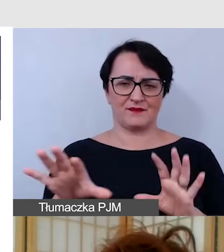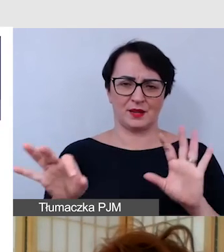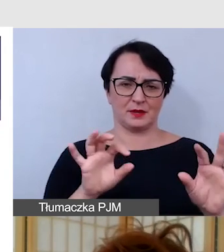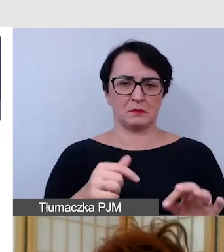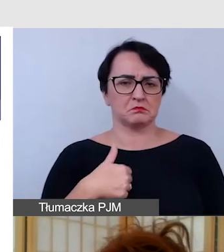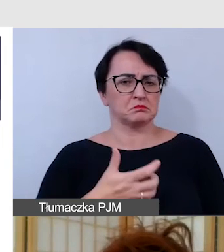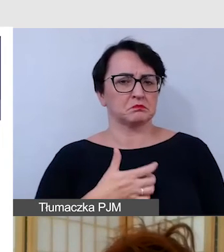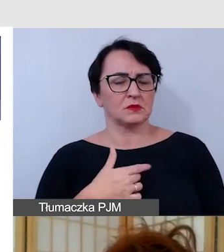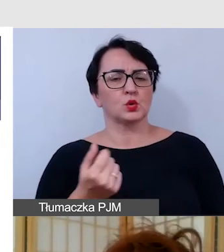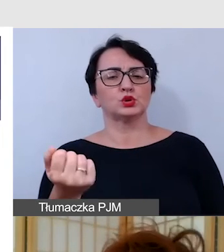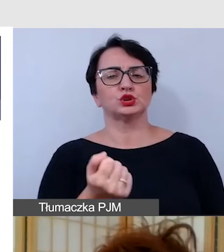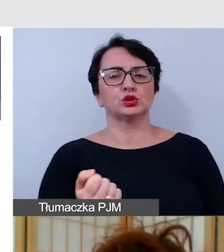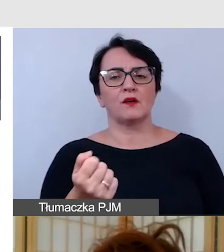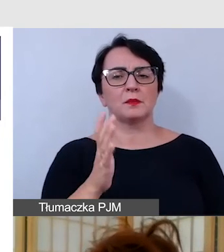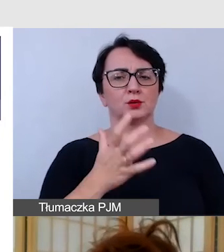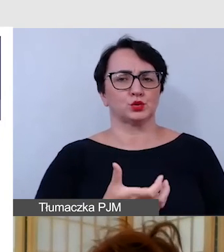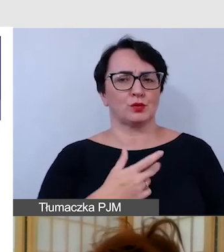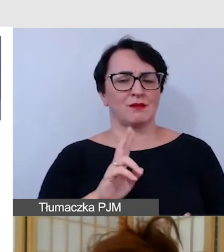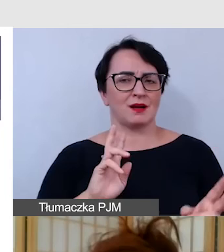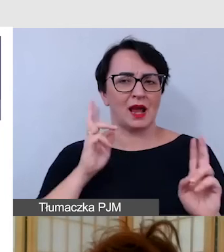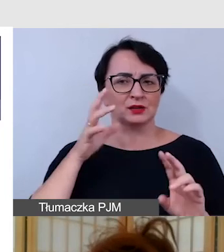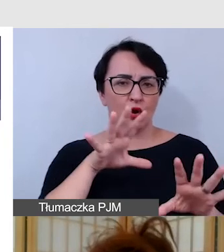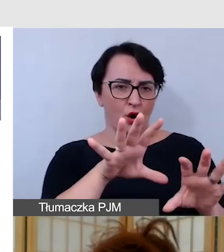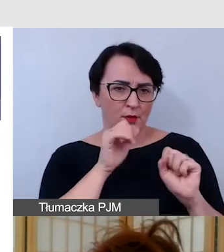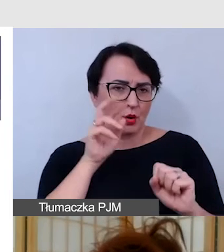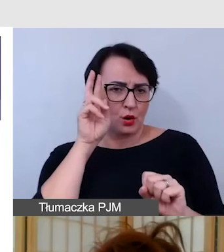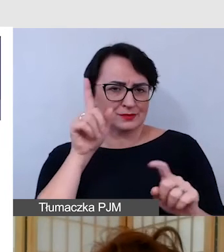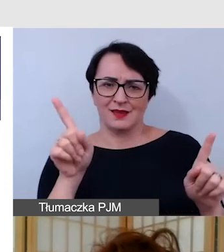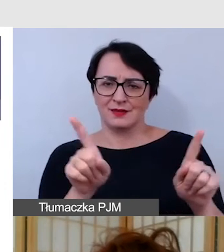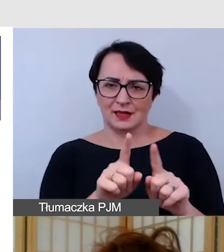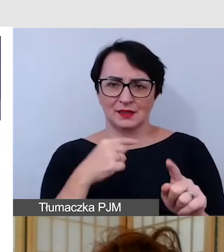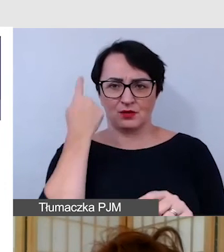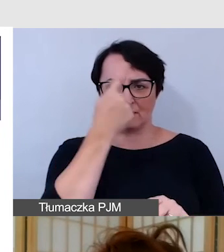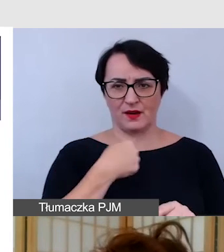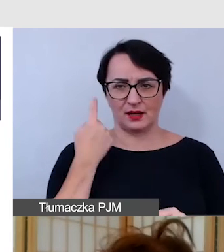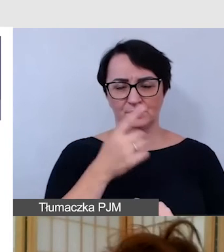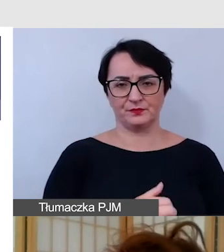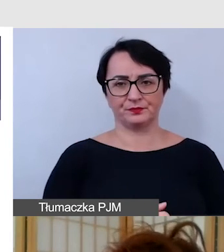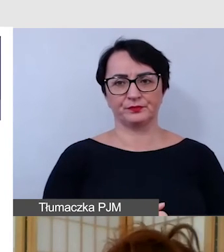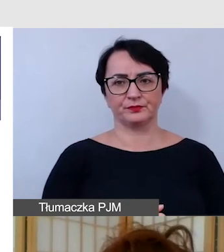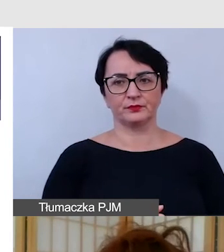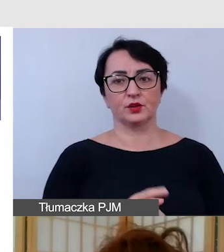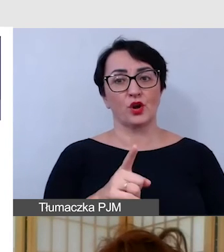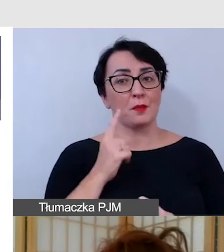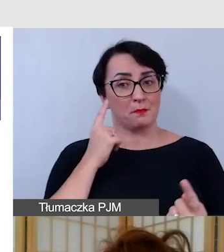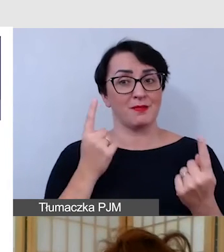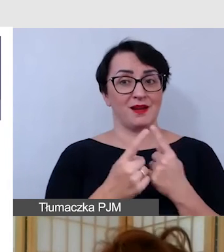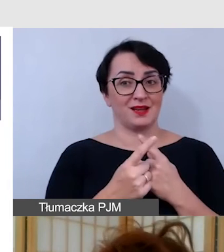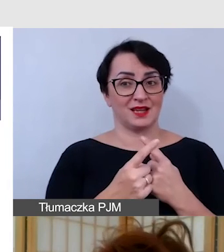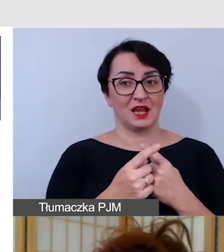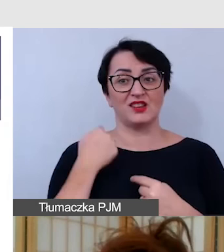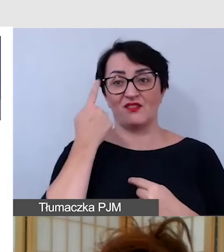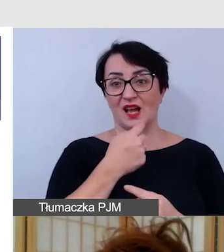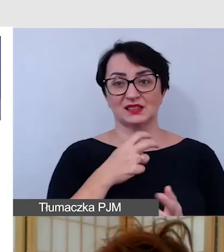wydaje, że nasz użytkownik będzie dokładnie tak samo je rozumiał patrząc na te buźki. Więc to jest bardzo mylące, powinniśmy